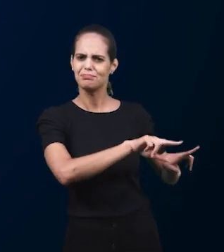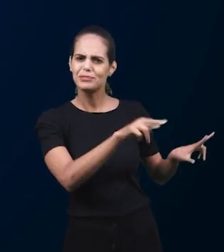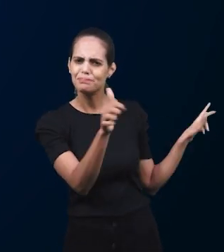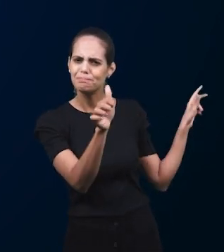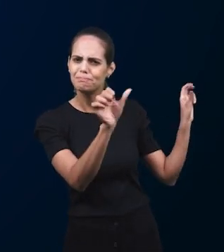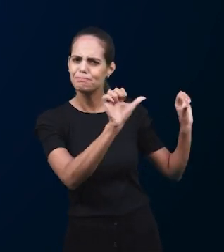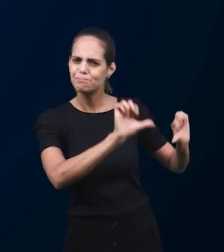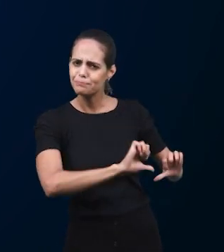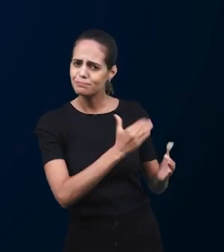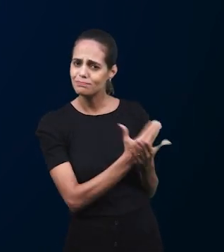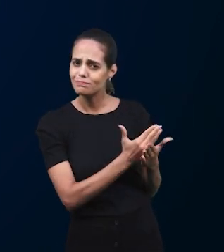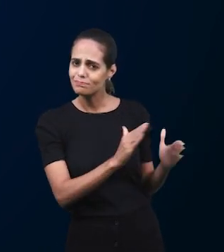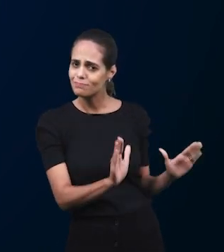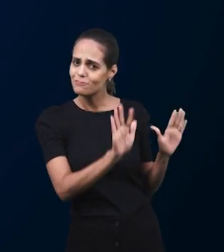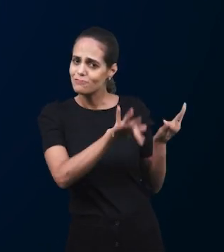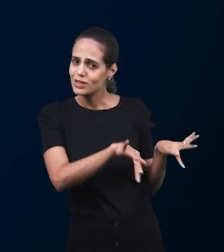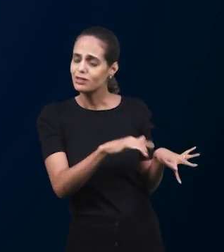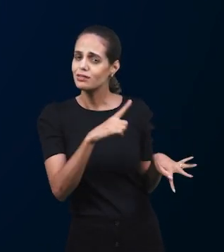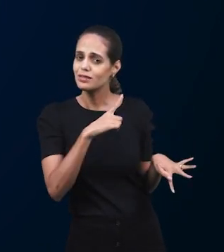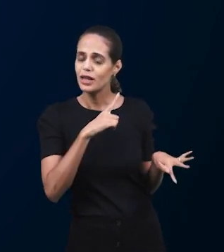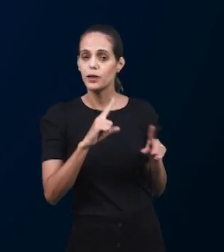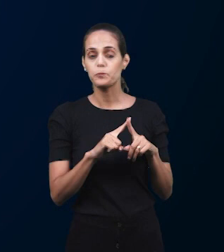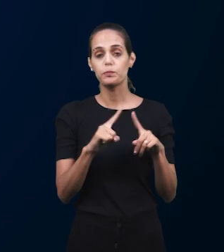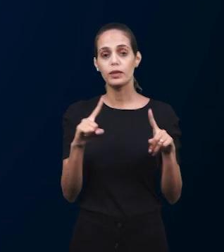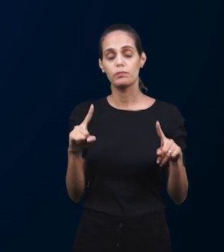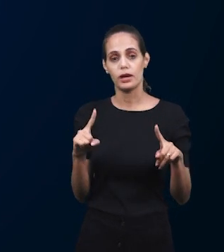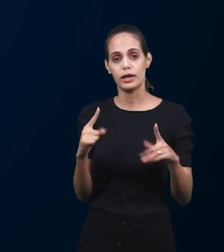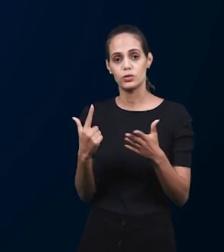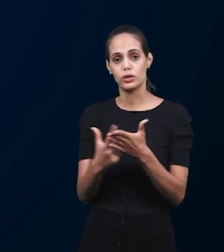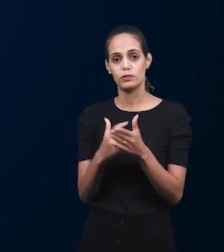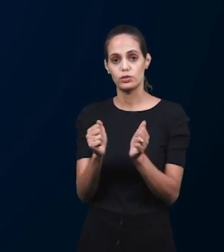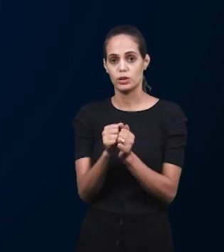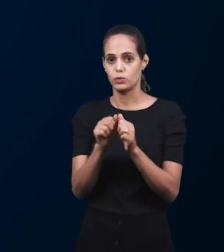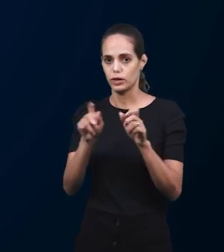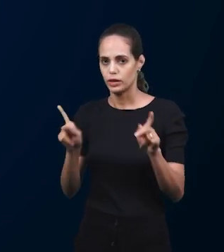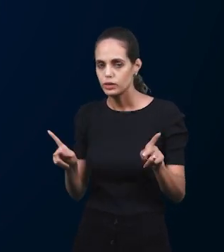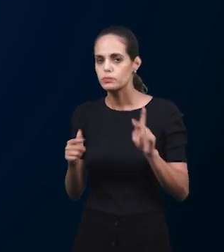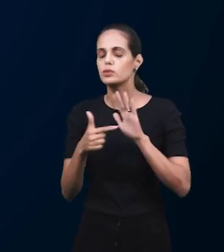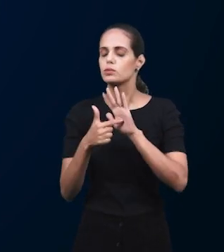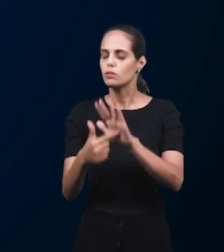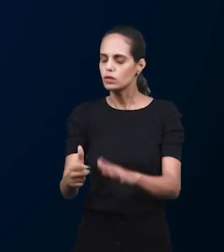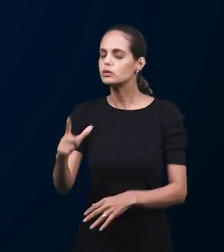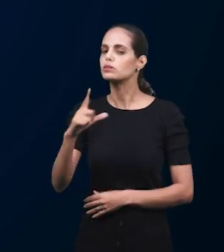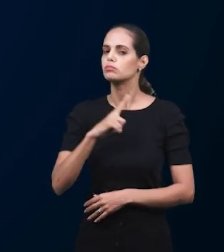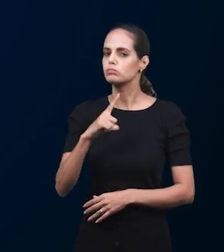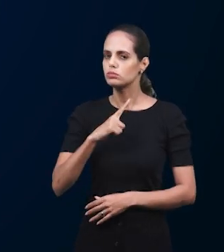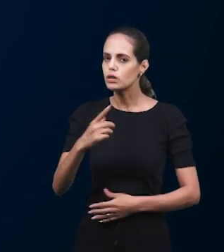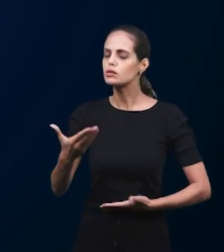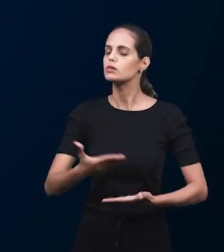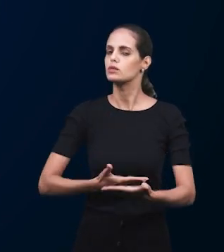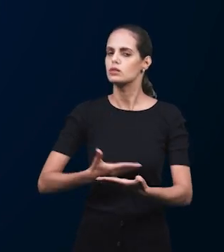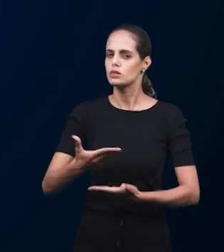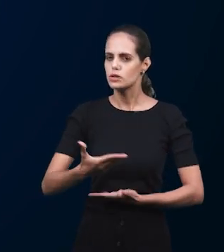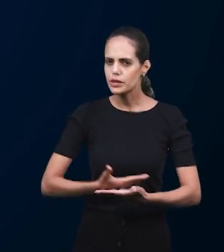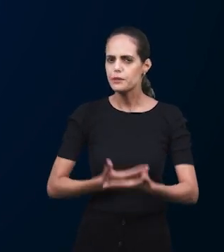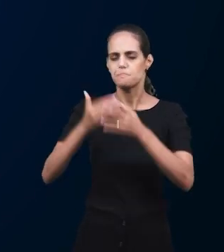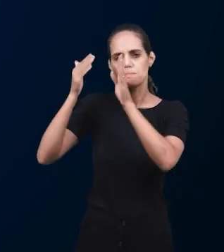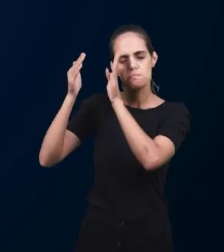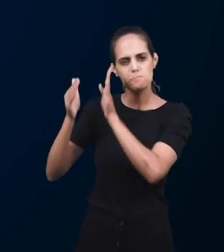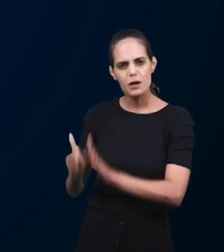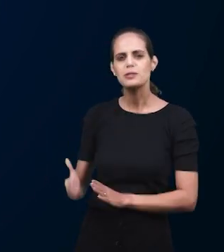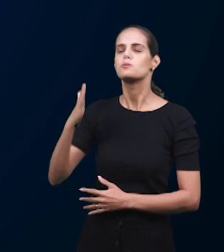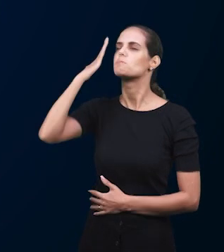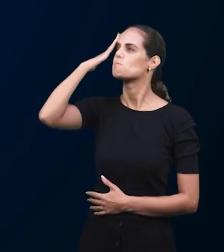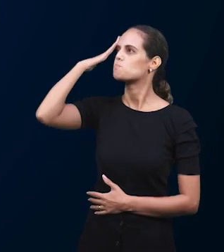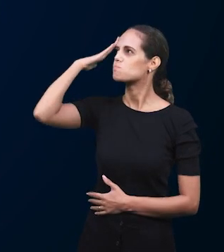вещи приходящие, которые гибнущие. Но в книге Откровения написано, есть всегда верный